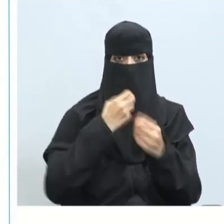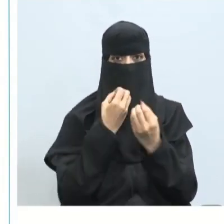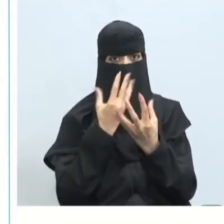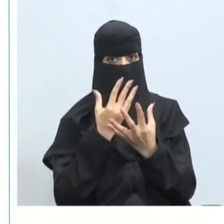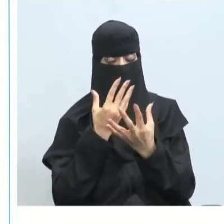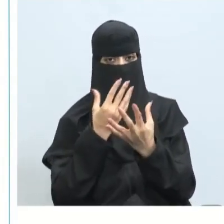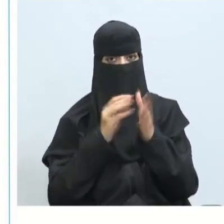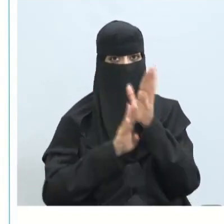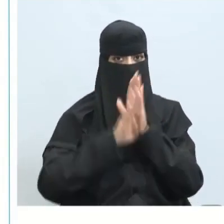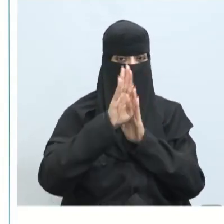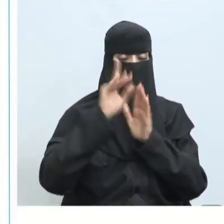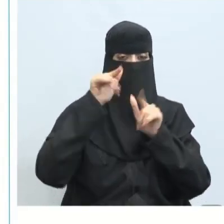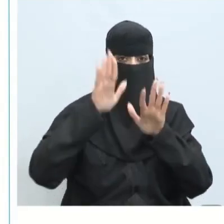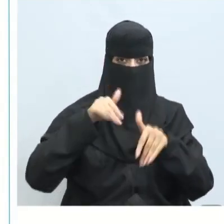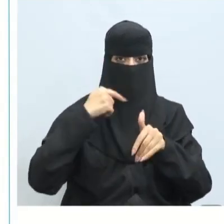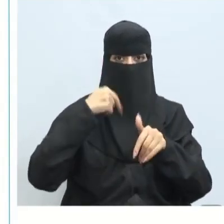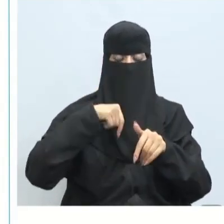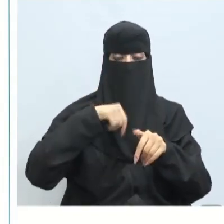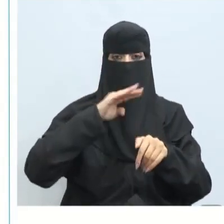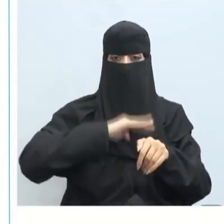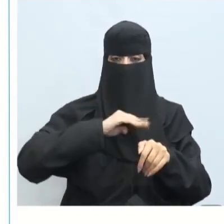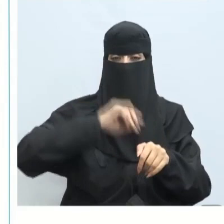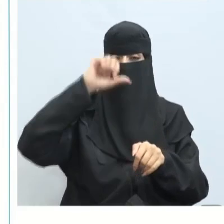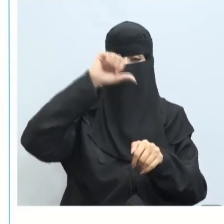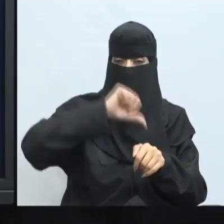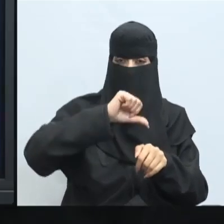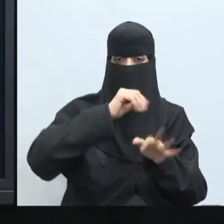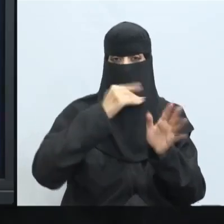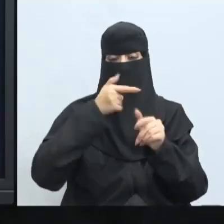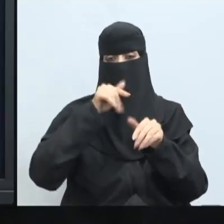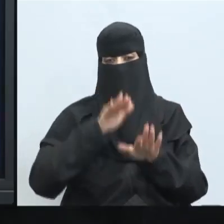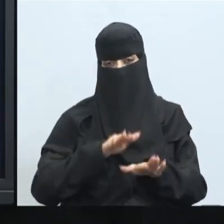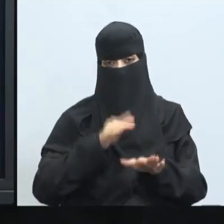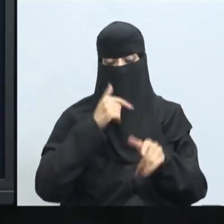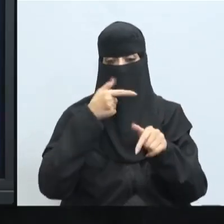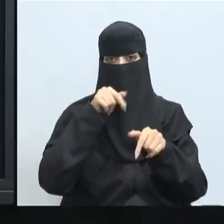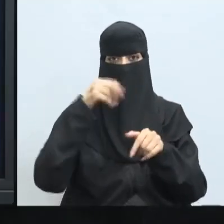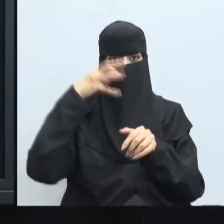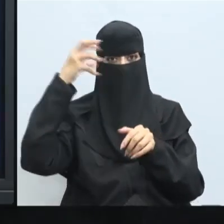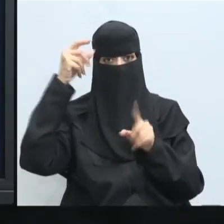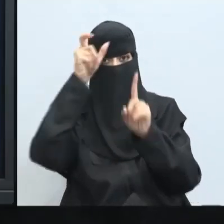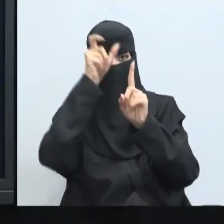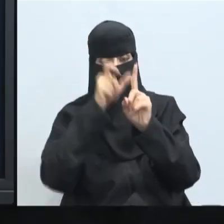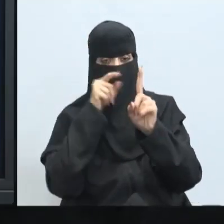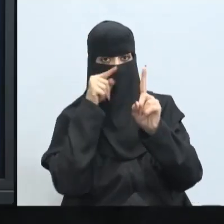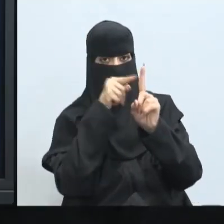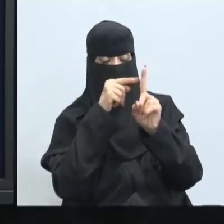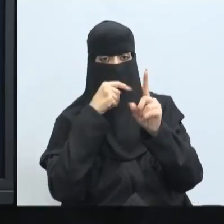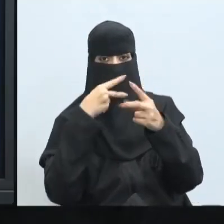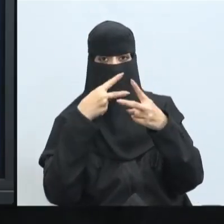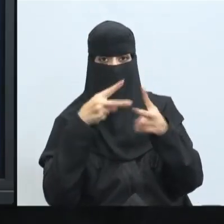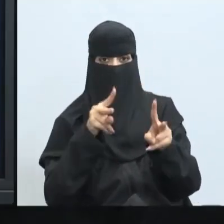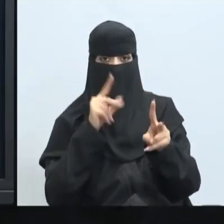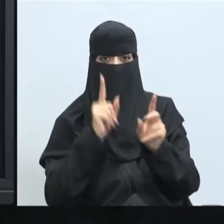قبل أن نبدأ في الحديث عن الضغوط الإيجابية والسلبية دعونا تخيل أن الموظف مبتدئ